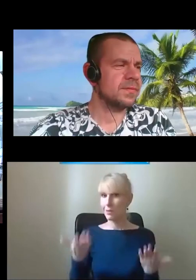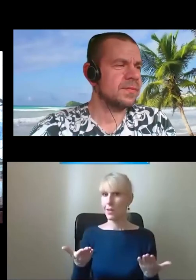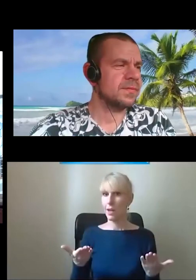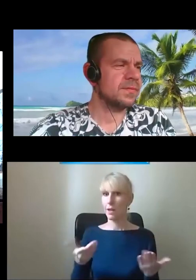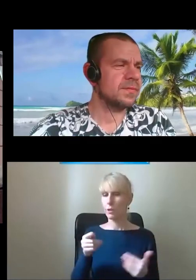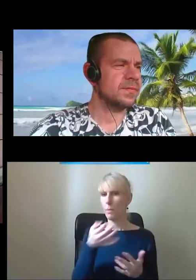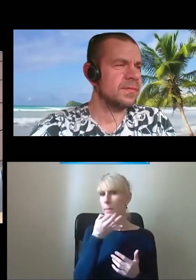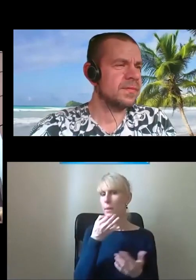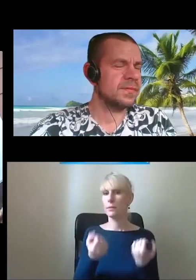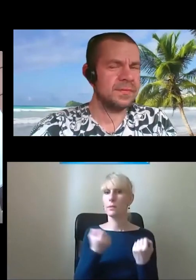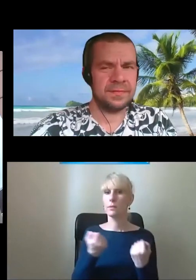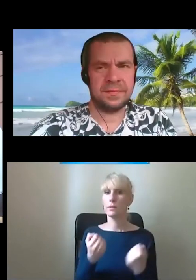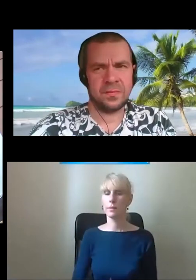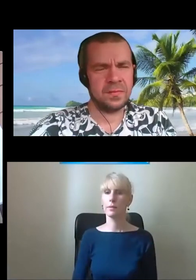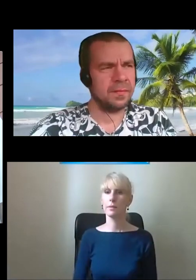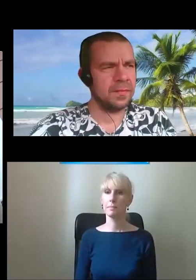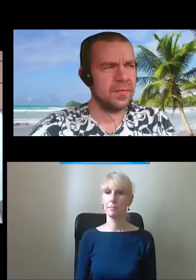No i widzisz, problem się rozwiązał.